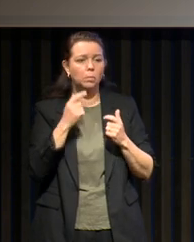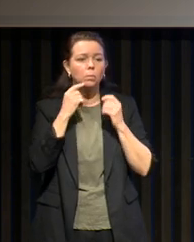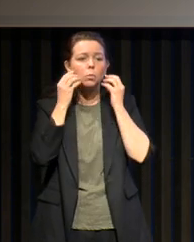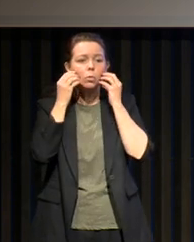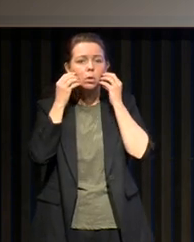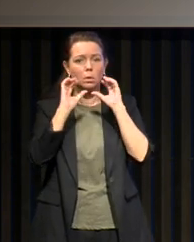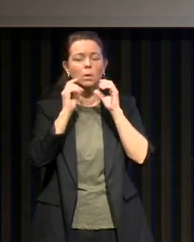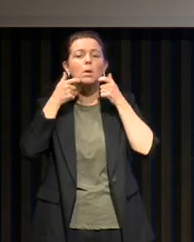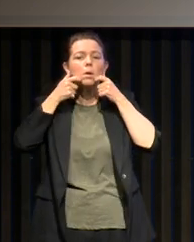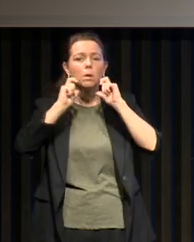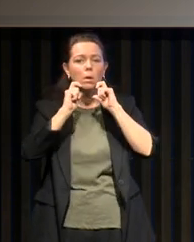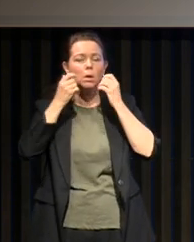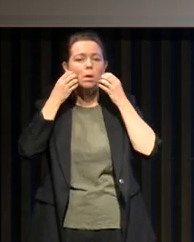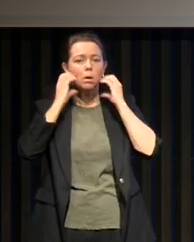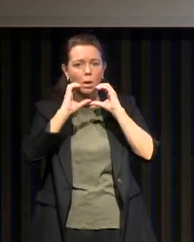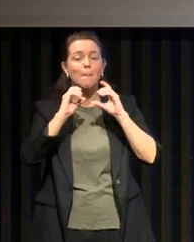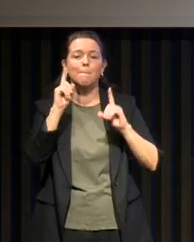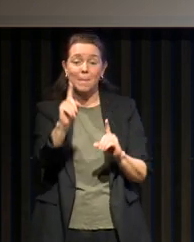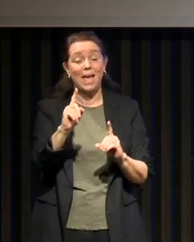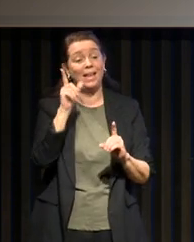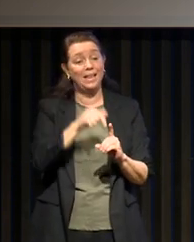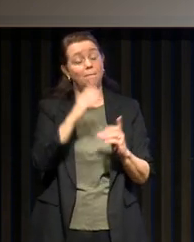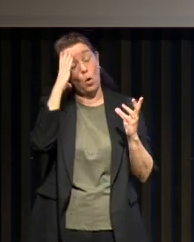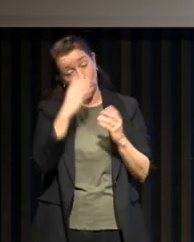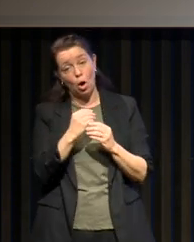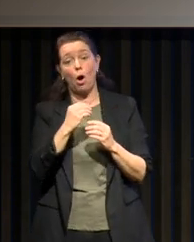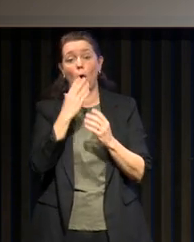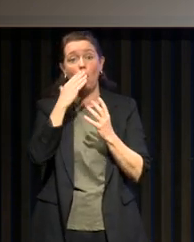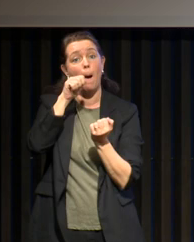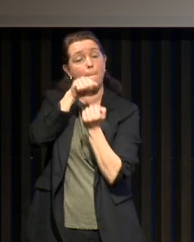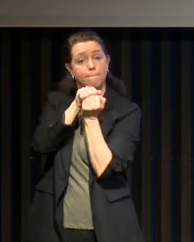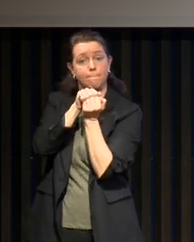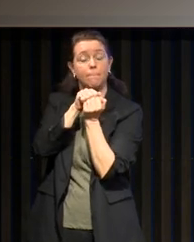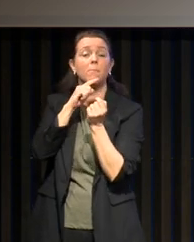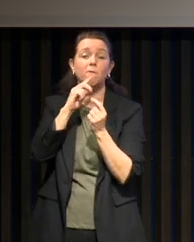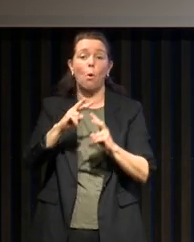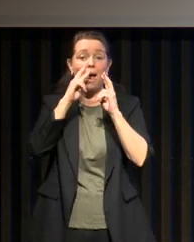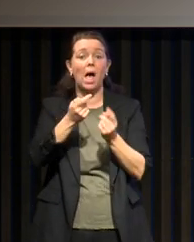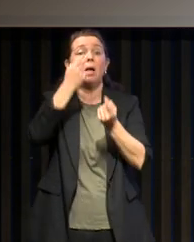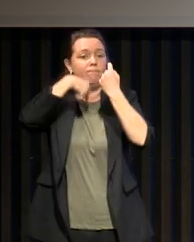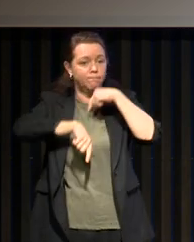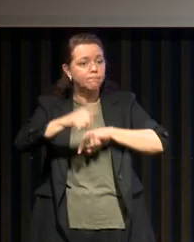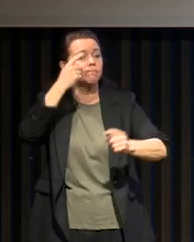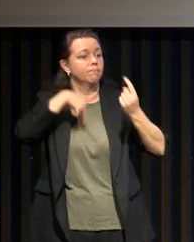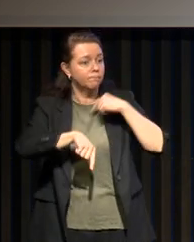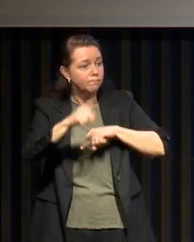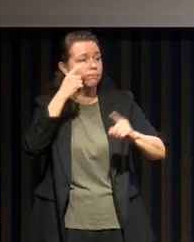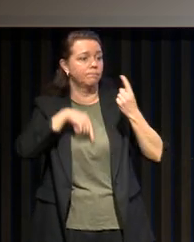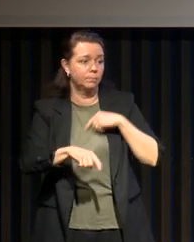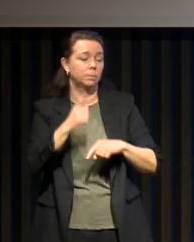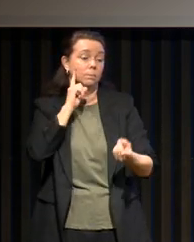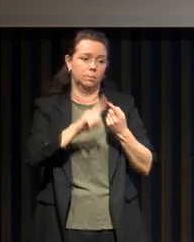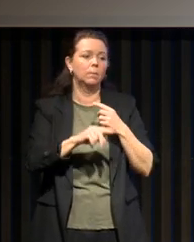en avant, mais elle marche d'autant mieux qu'on dort la bouche fermée. Le pneuma, il passe par le nez. Donc, il y a tout un enjeu de la respiration qu'on va